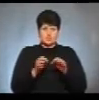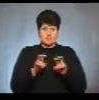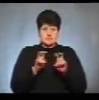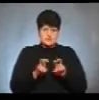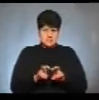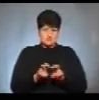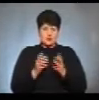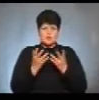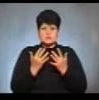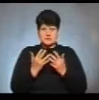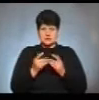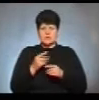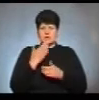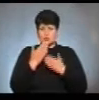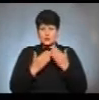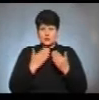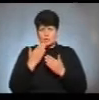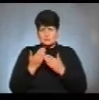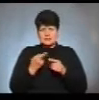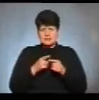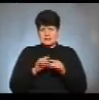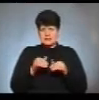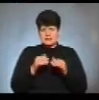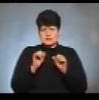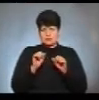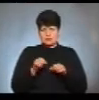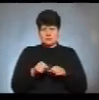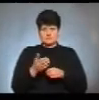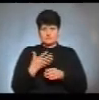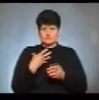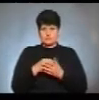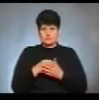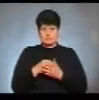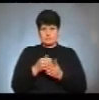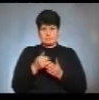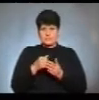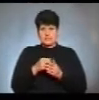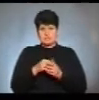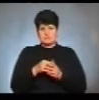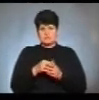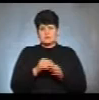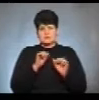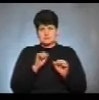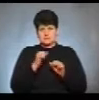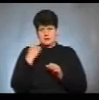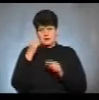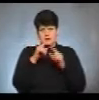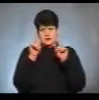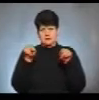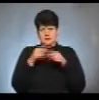Оскільки проводити допит не видається за можливе, наприклад, з вогу захисту, я за тією картинкою навіть її не бачу.